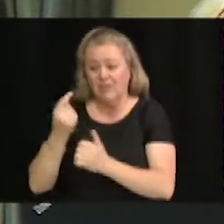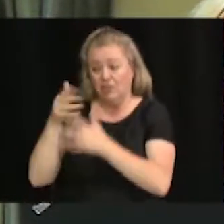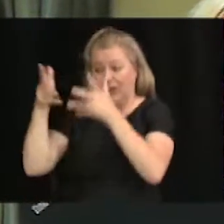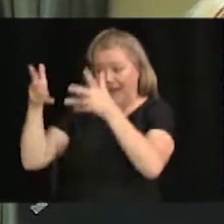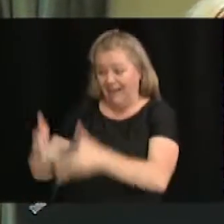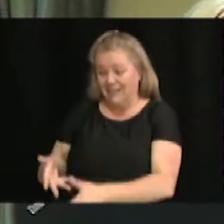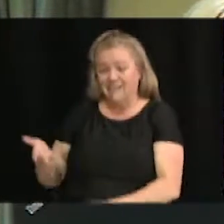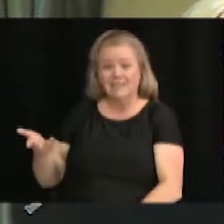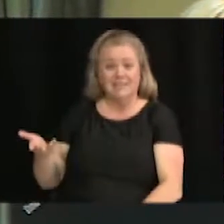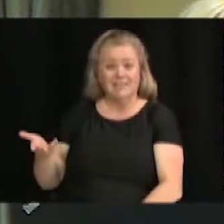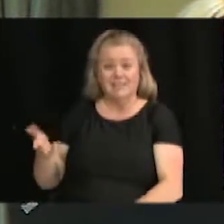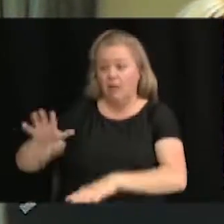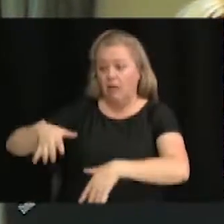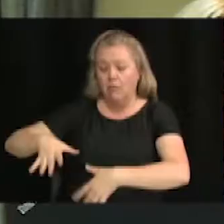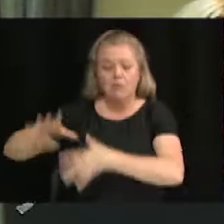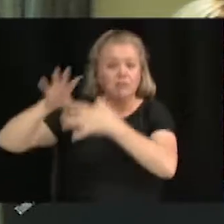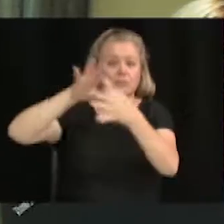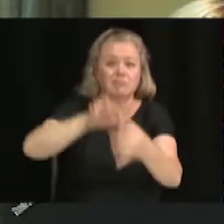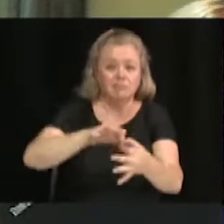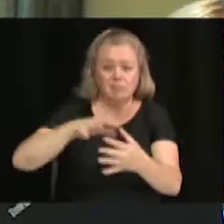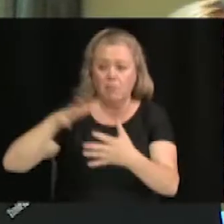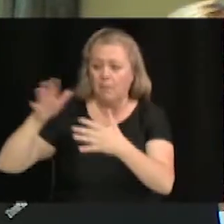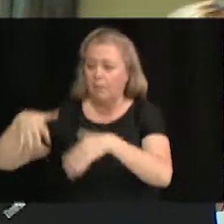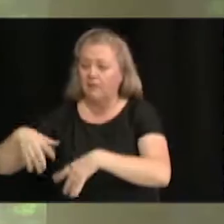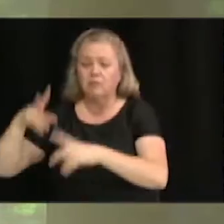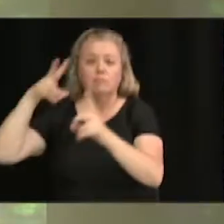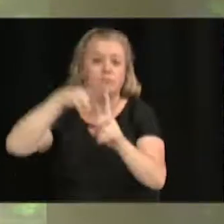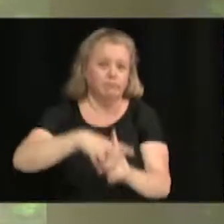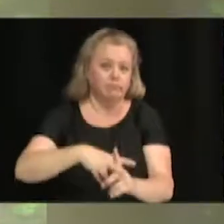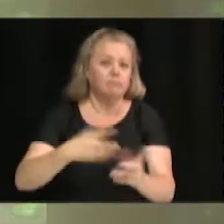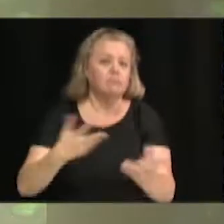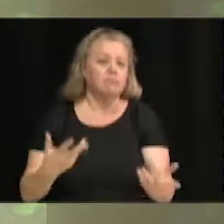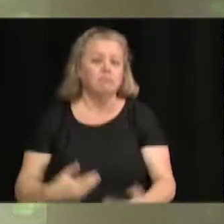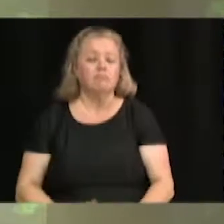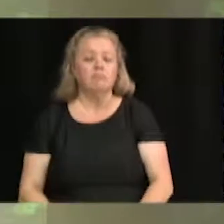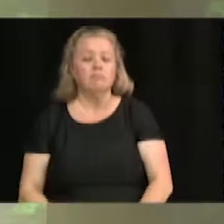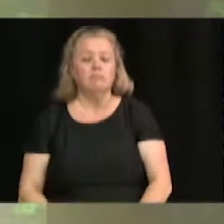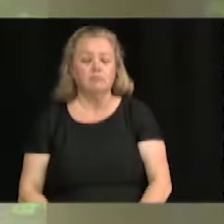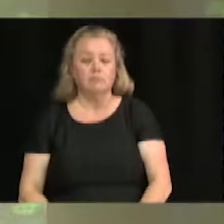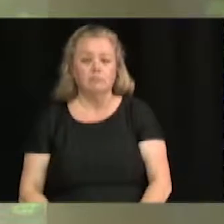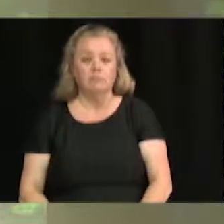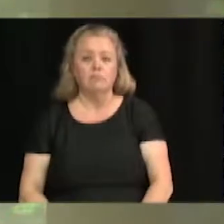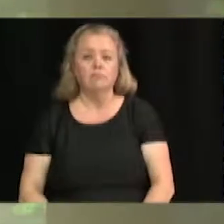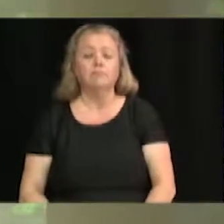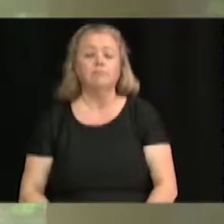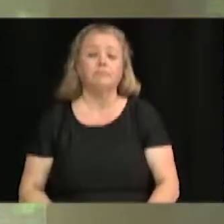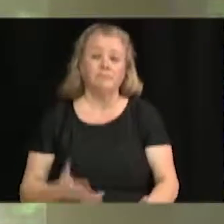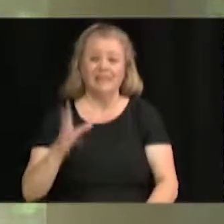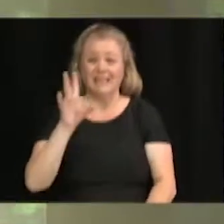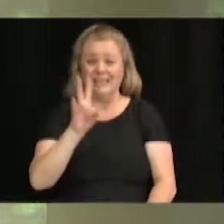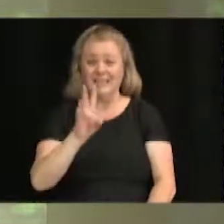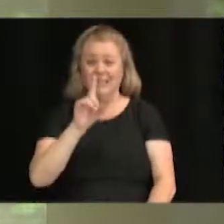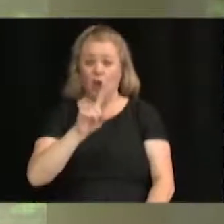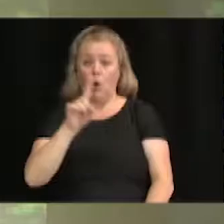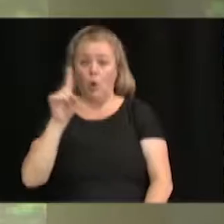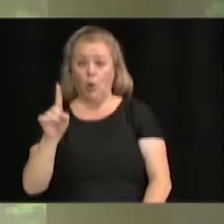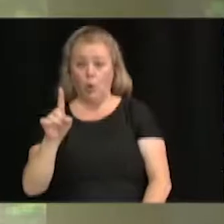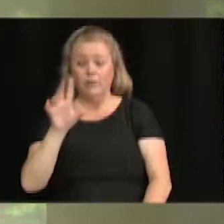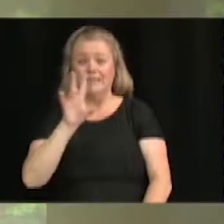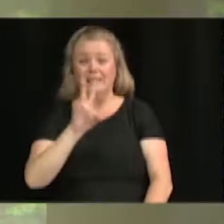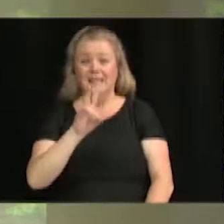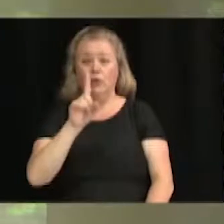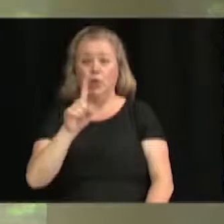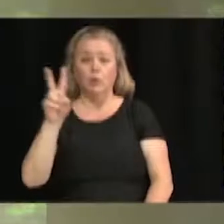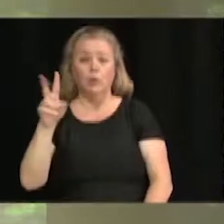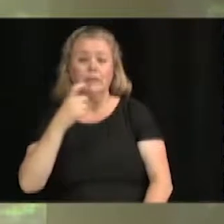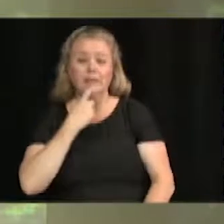municipalité, le tout au total pour un coût zéro. Donc, 7.1.1 et 7.1.2. Est-ce